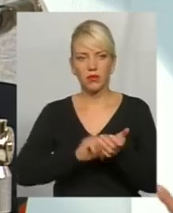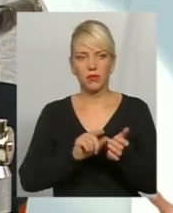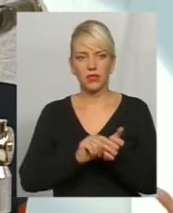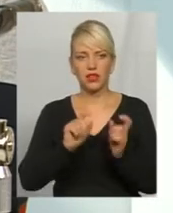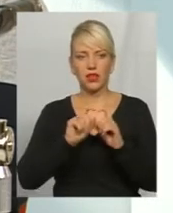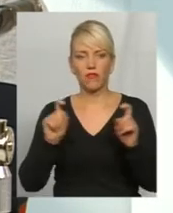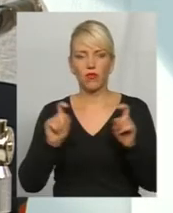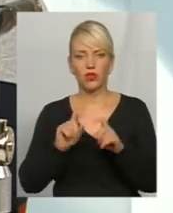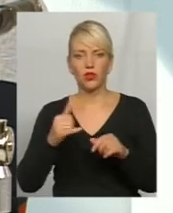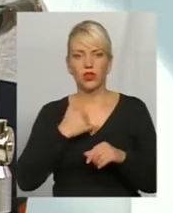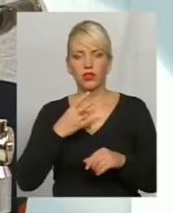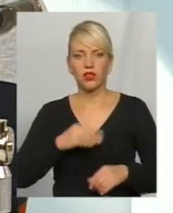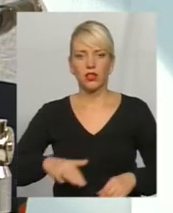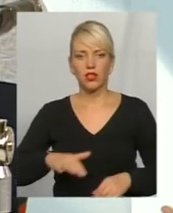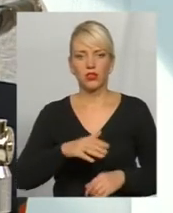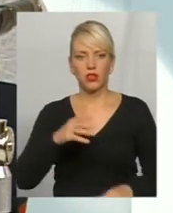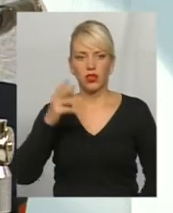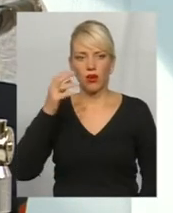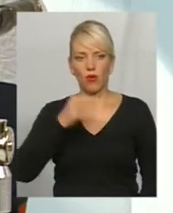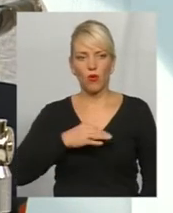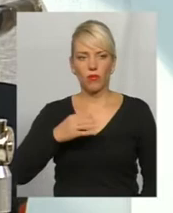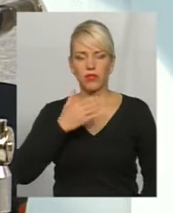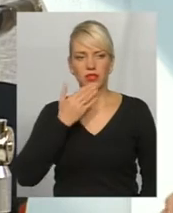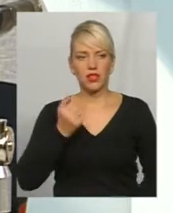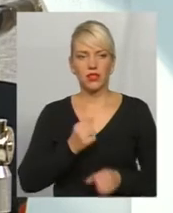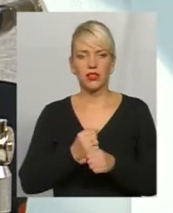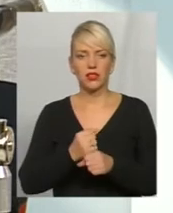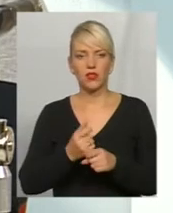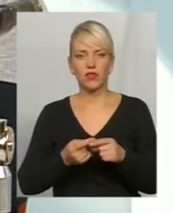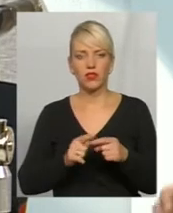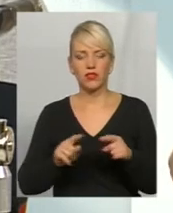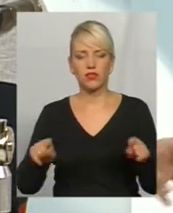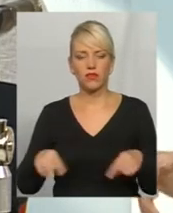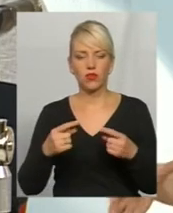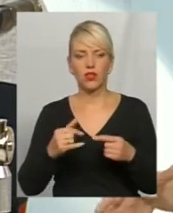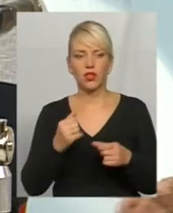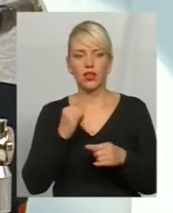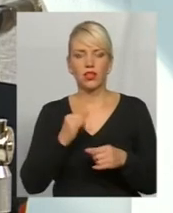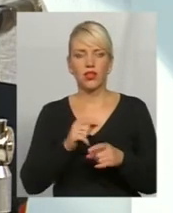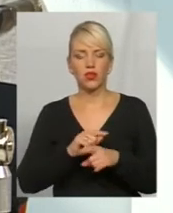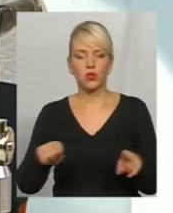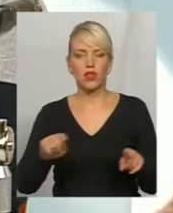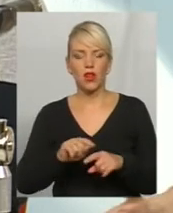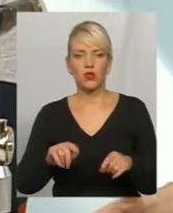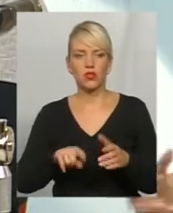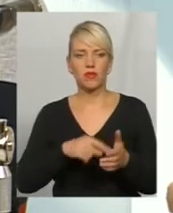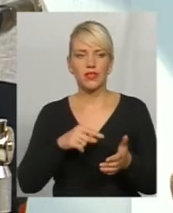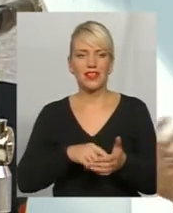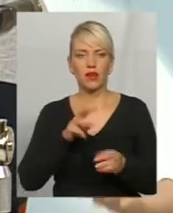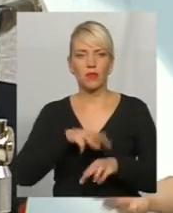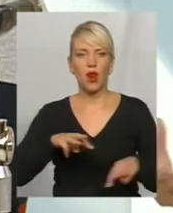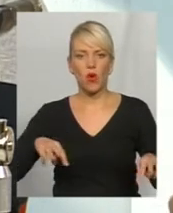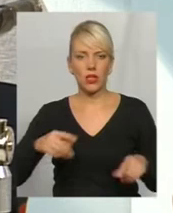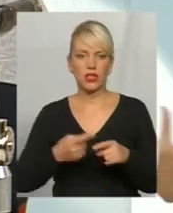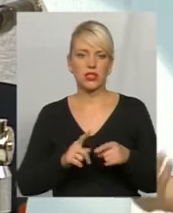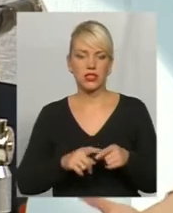Хочу сказати, що в нас на території нашої області не діють. Ось вони більш створені і розгалужені в таких містах, мільйонниках – Київ,